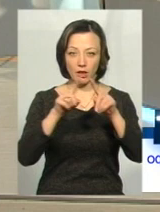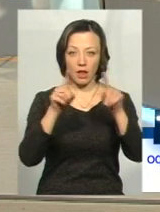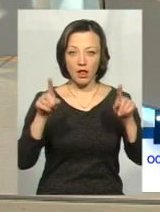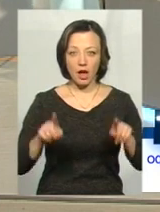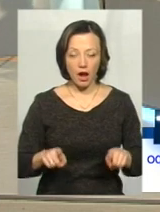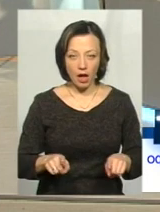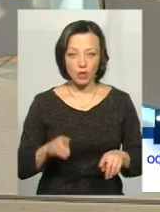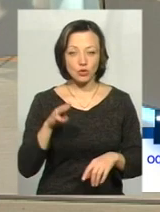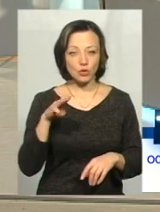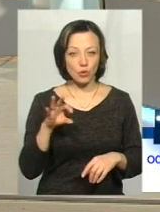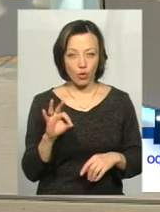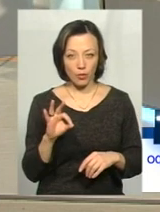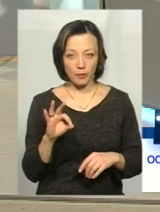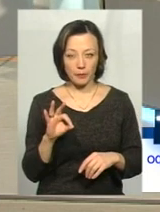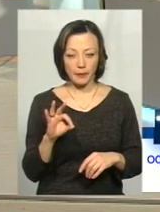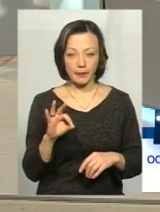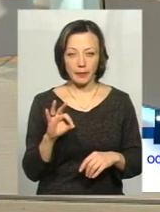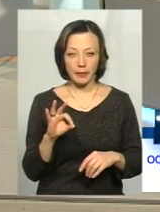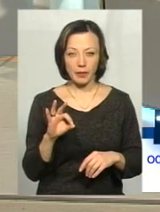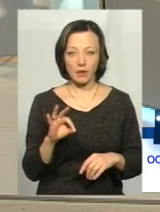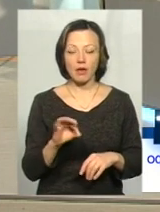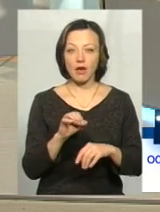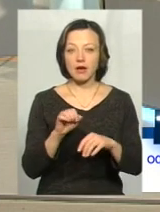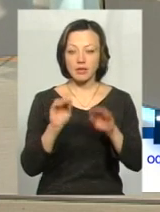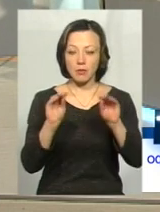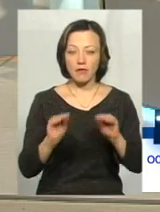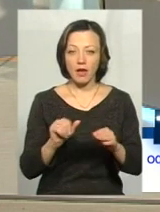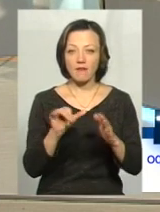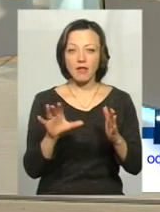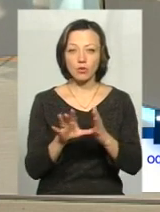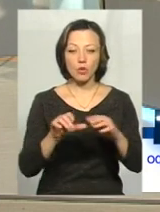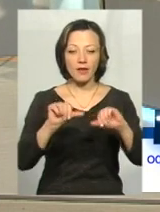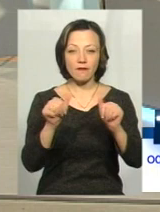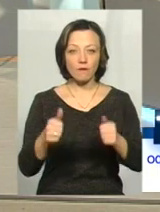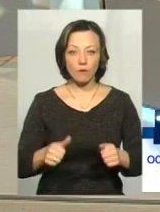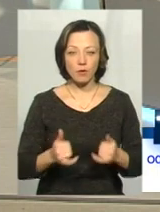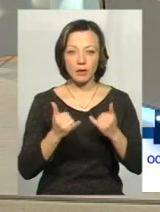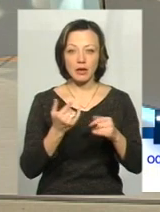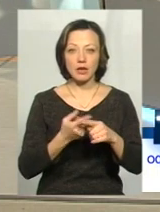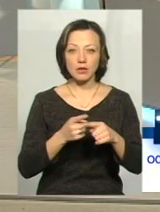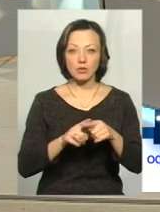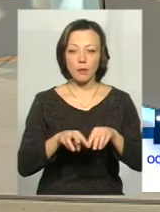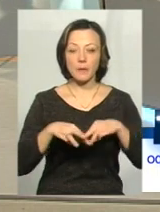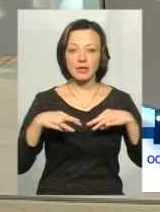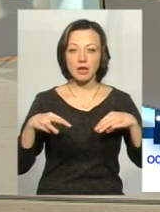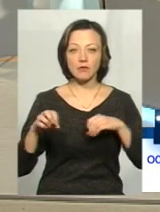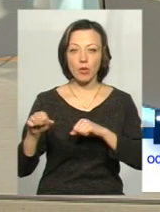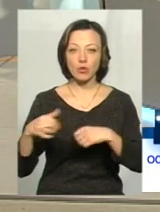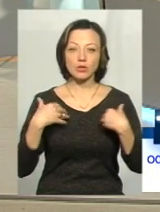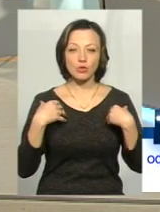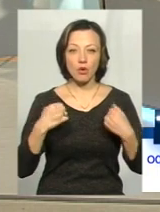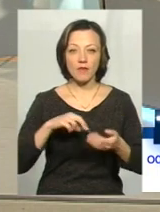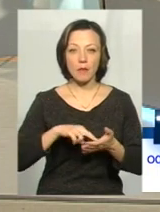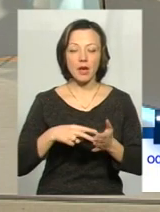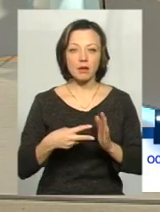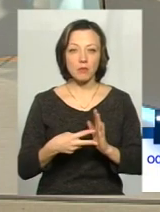то вона заповняється в електронній формі. Для цього Міністерством охорони здоров'я передбачена